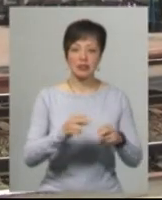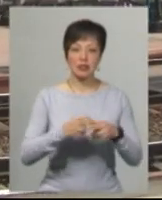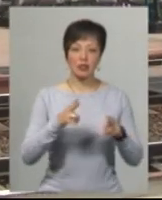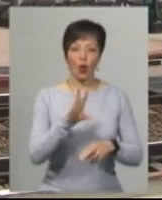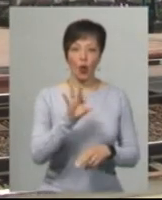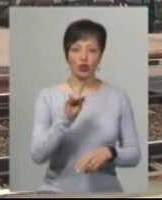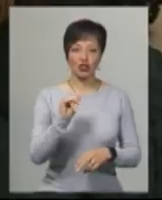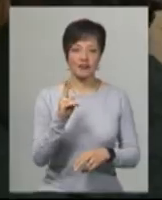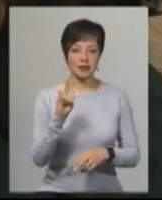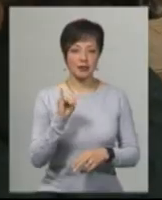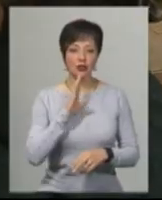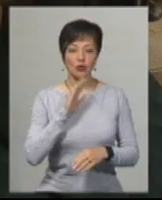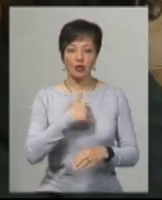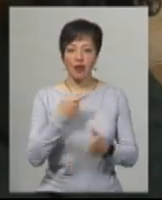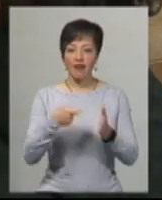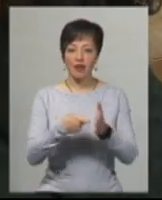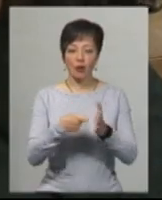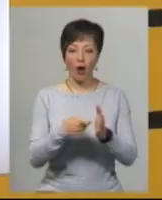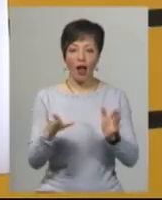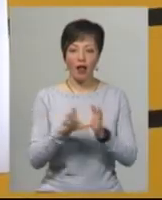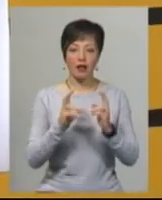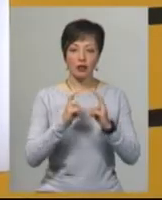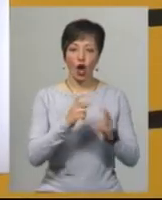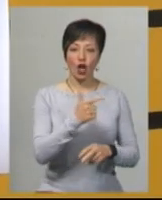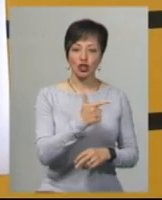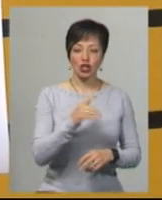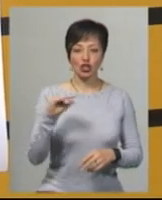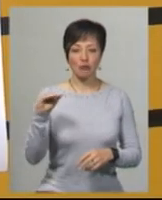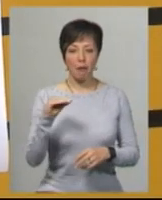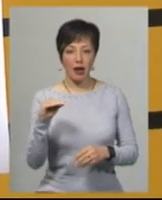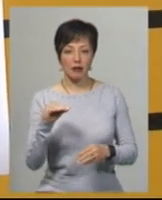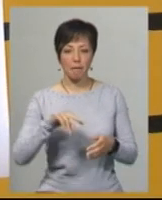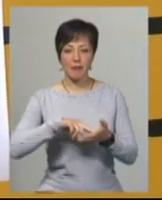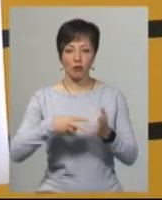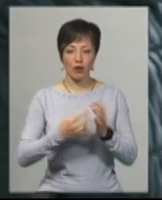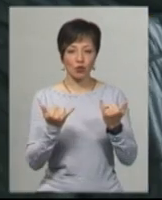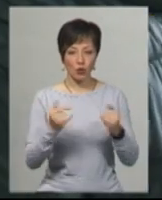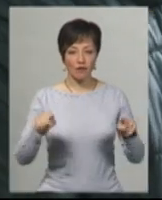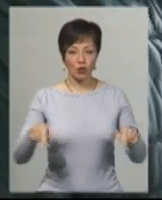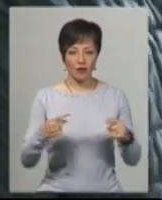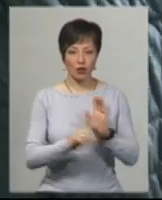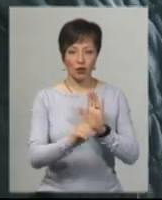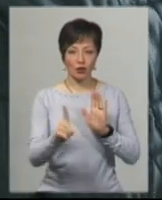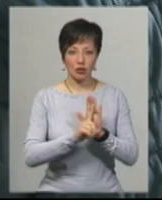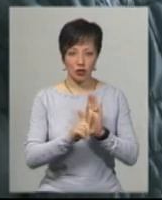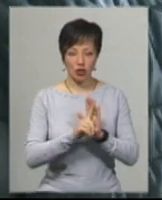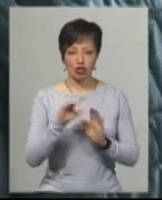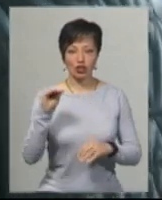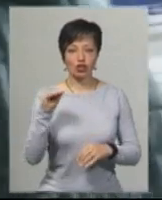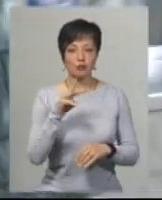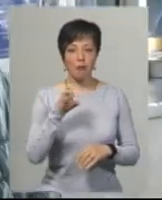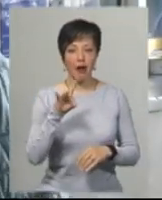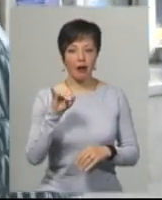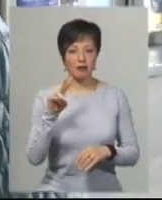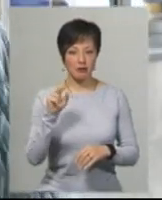Наталя. Жінка хотіла придбати квиток на електричку Греча-Нежмеренка, рух якої планували сьогодні відновити. З Мирінку всі поїздять, так як